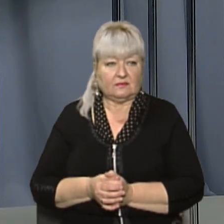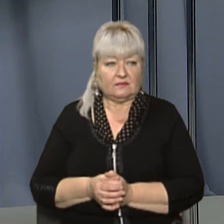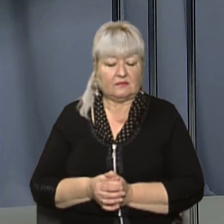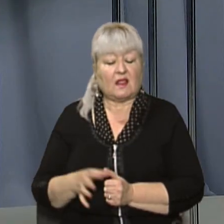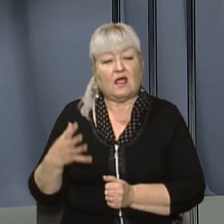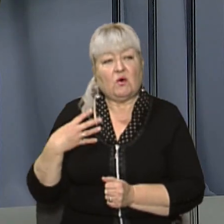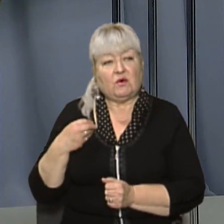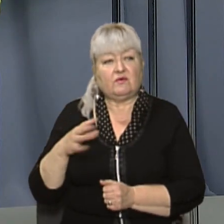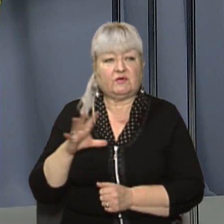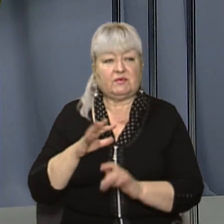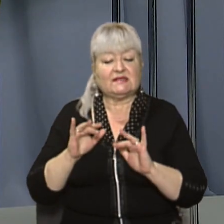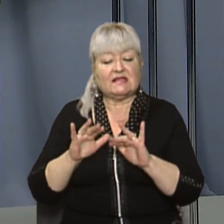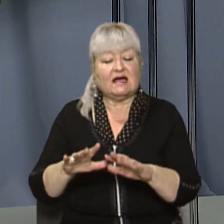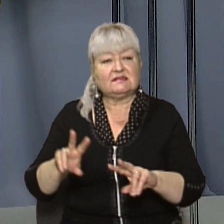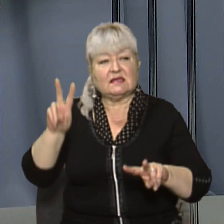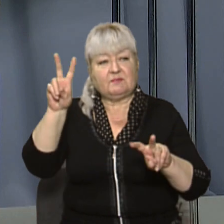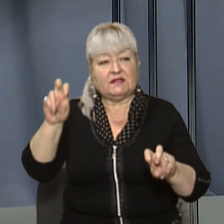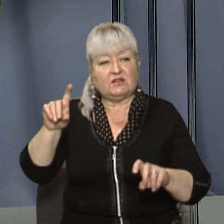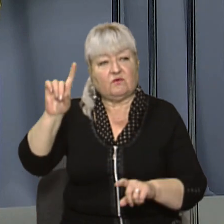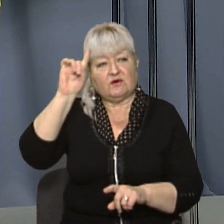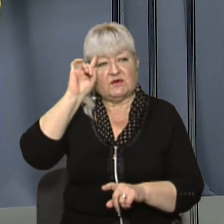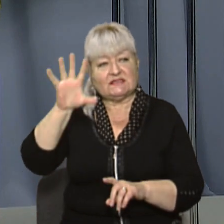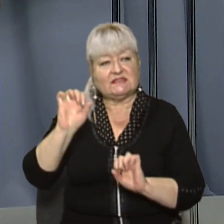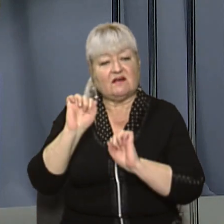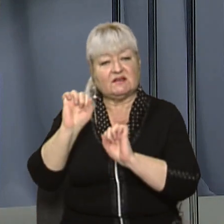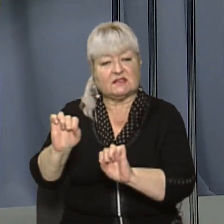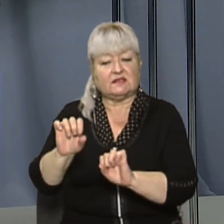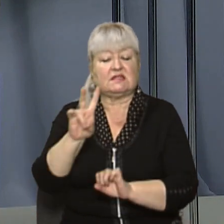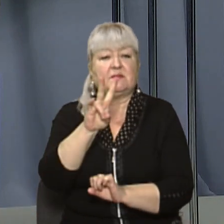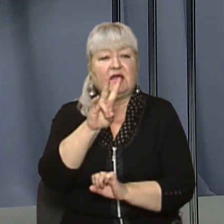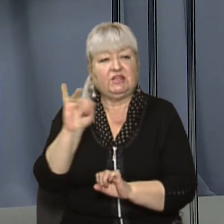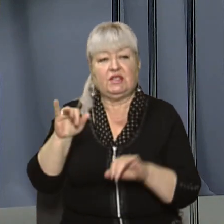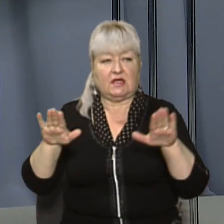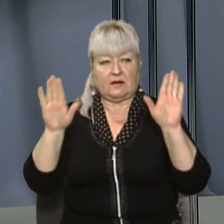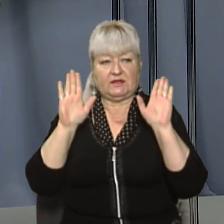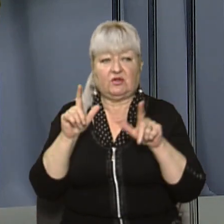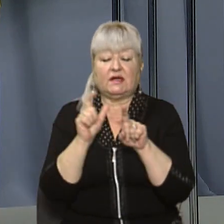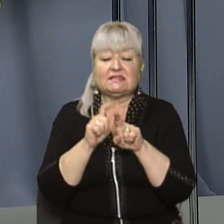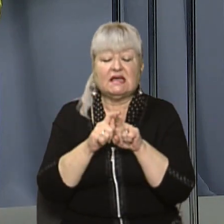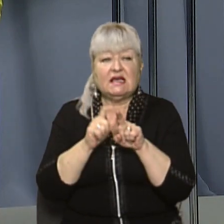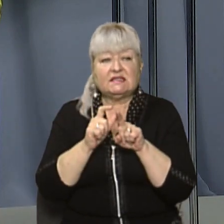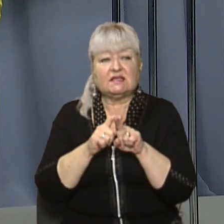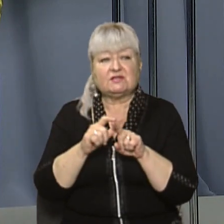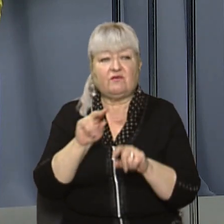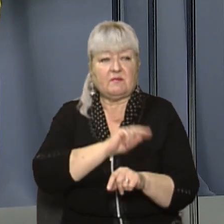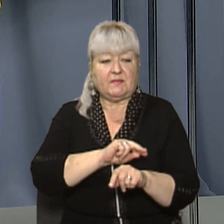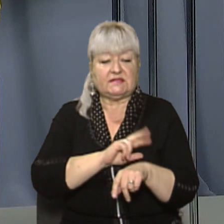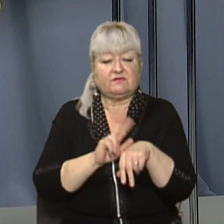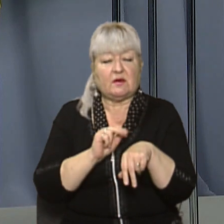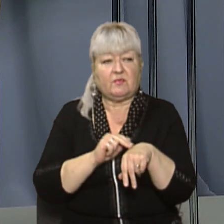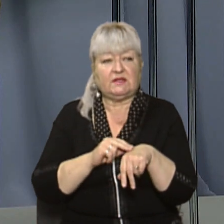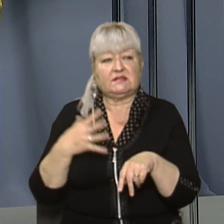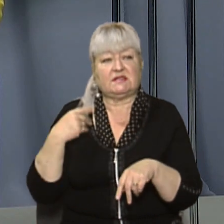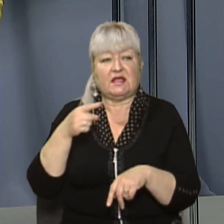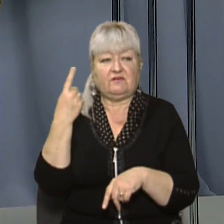У Львові відбулась акція під назвою «Слава захисникам, ні капітуляції». За словами працівника відділу комунікації поліції Львівщини